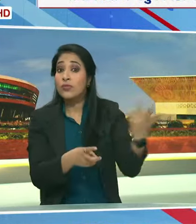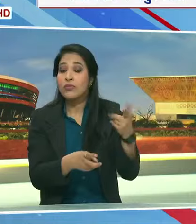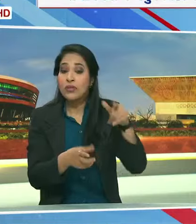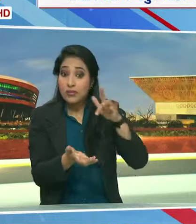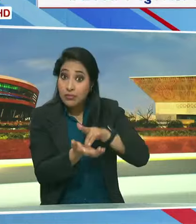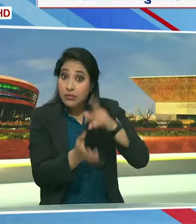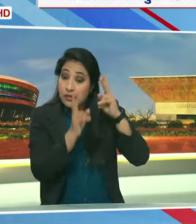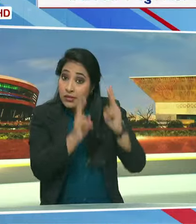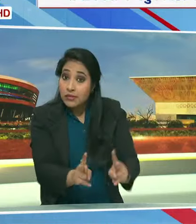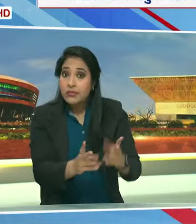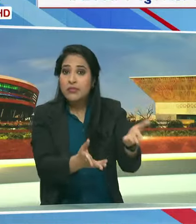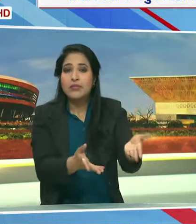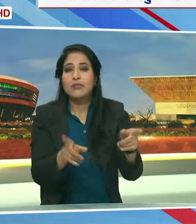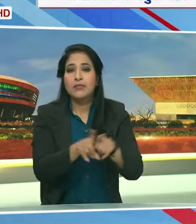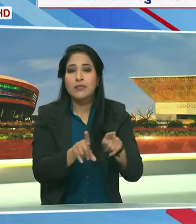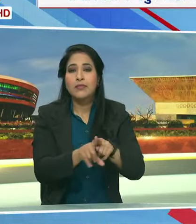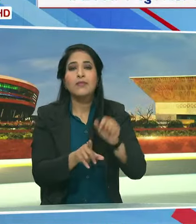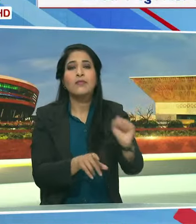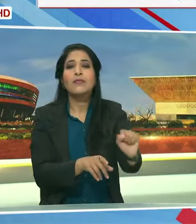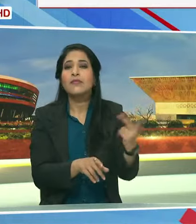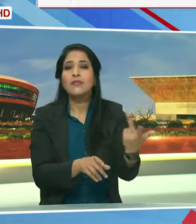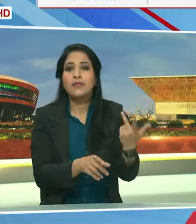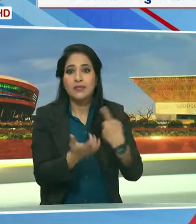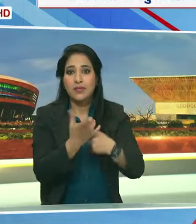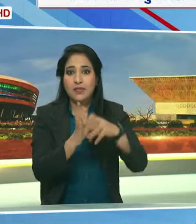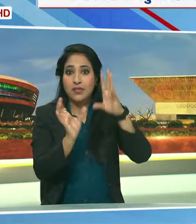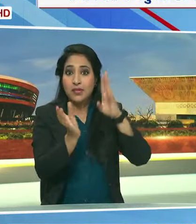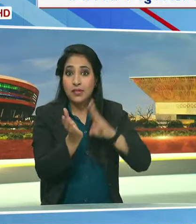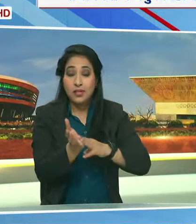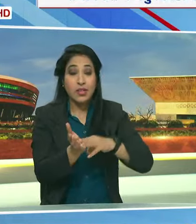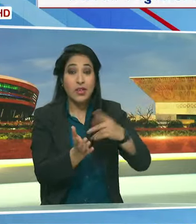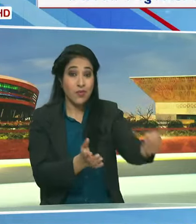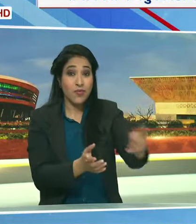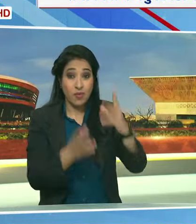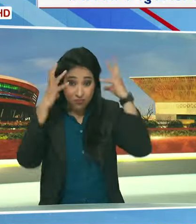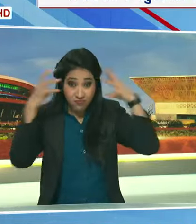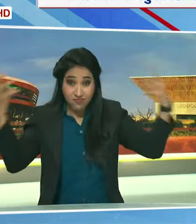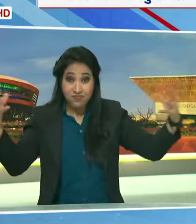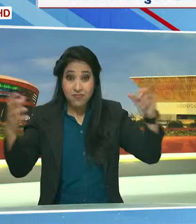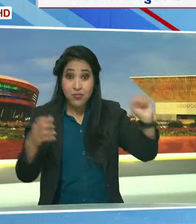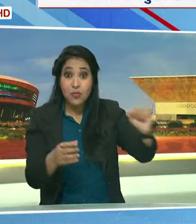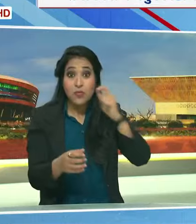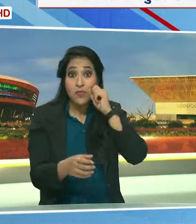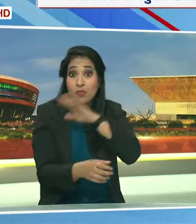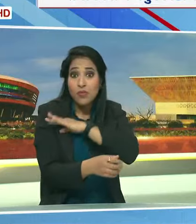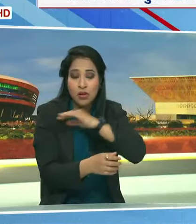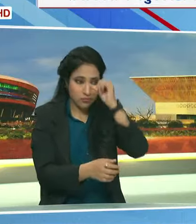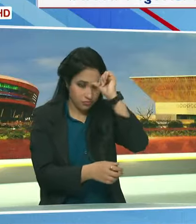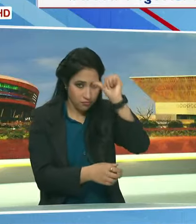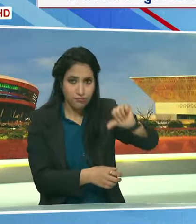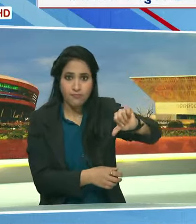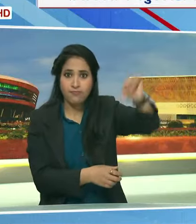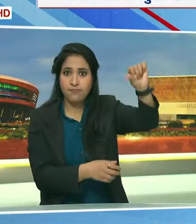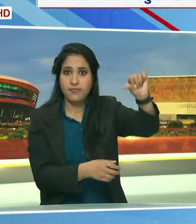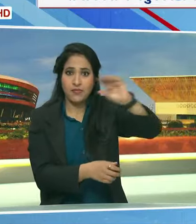यही वो इस्थान है जहां श्री राम ने वीभीशन का राज्या भीशेख किया था